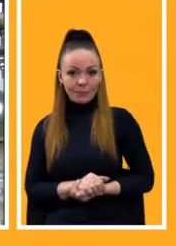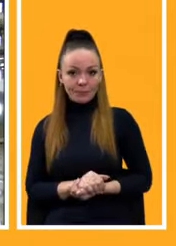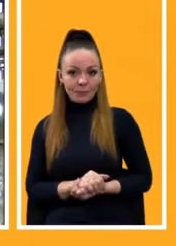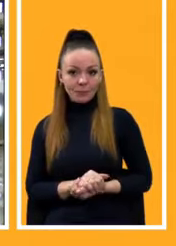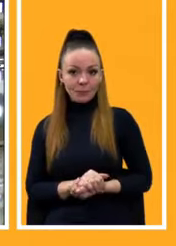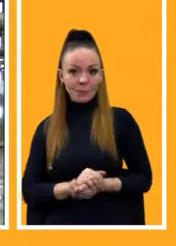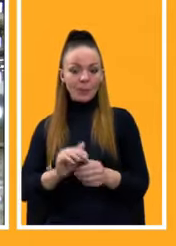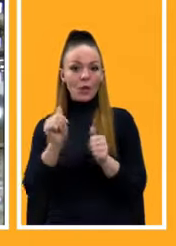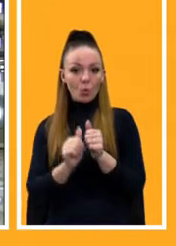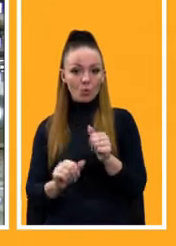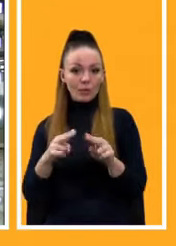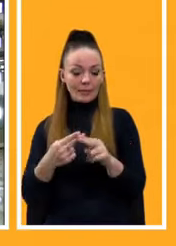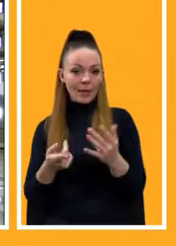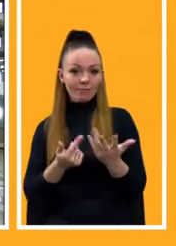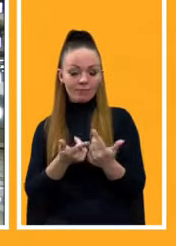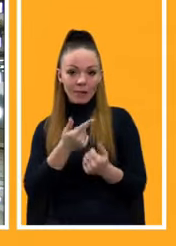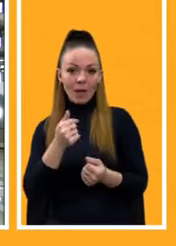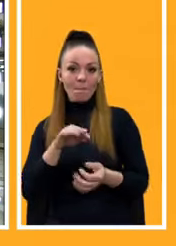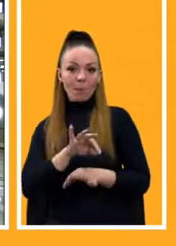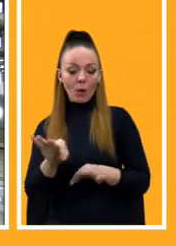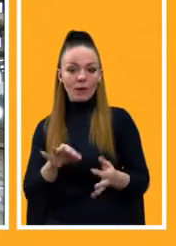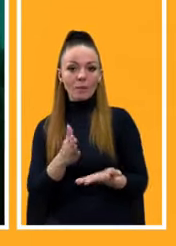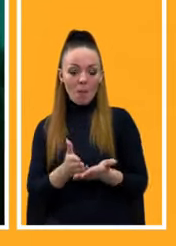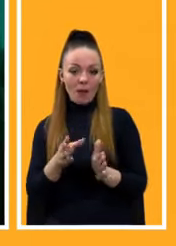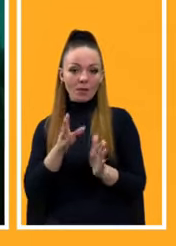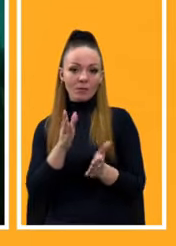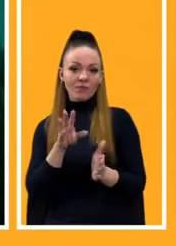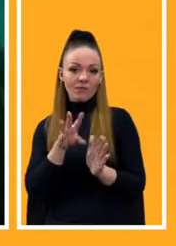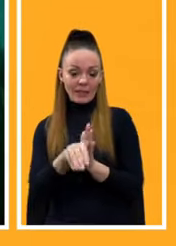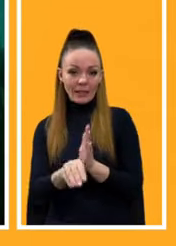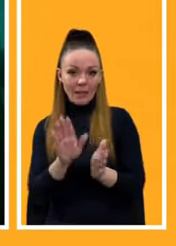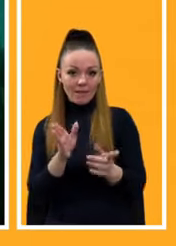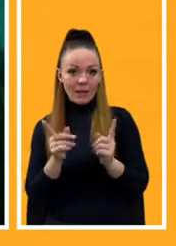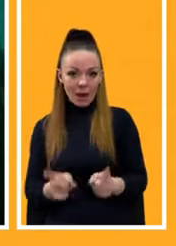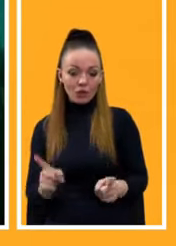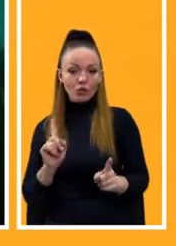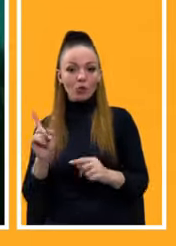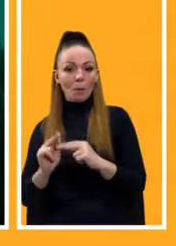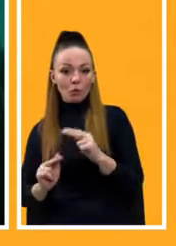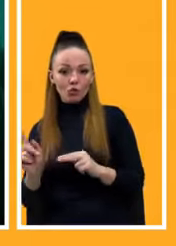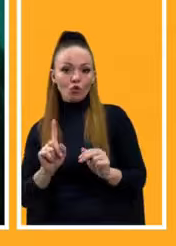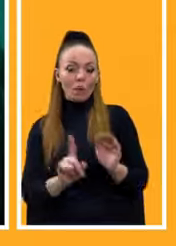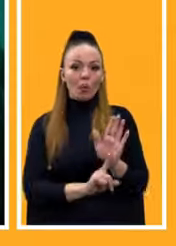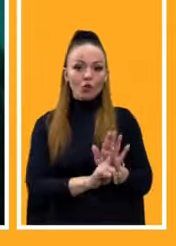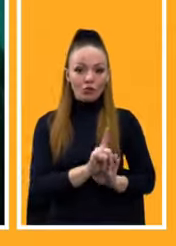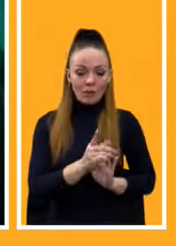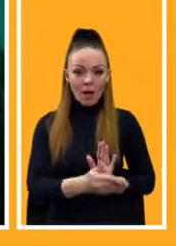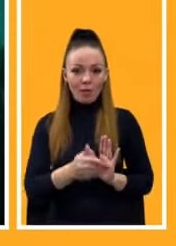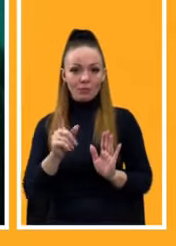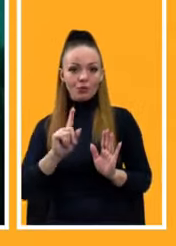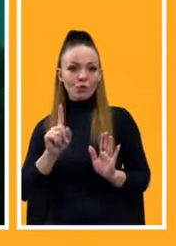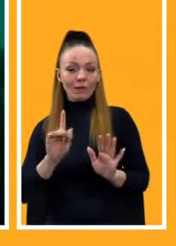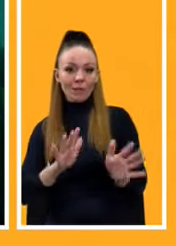Кожен з цих перелічених сьогодні проєктів вже має своє втілення у реальності, тобто щось вже будується, щось починаємо будувати, щось там